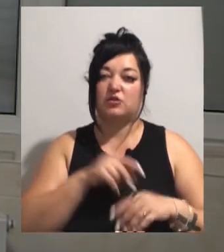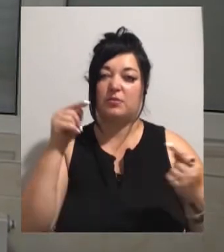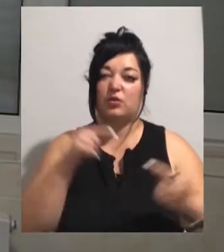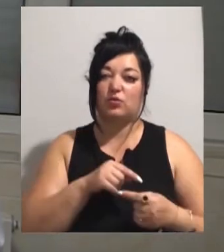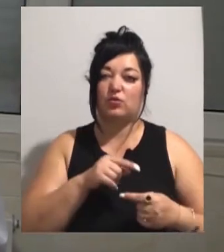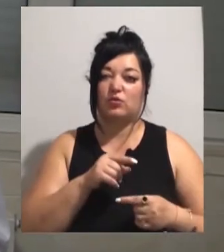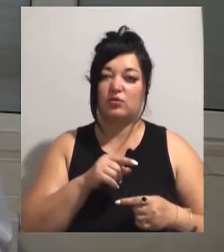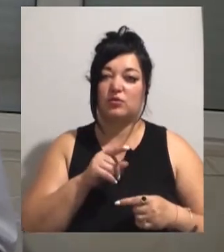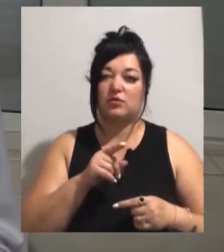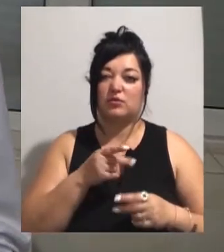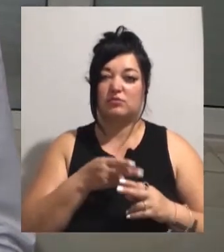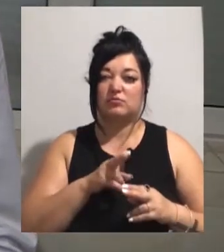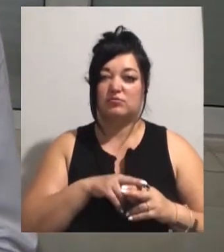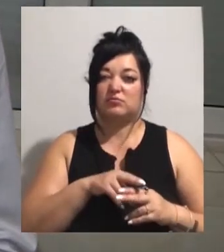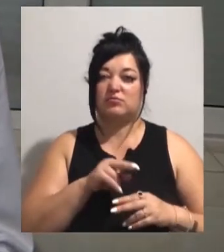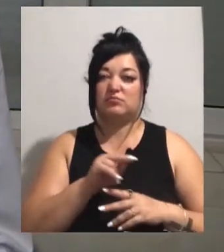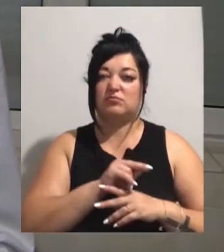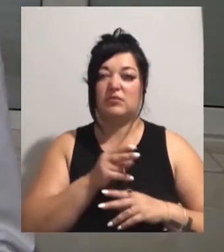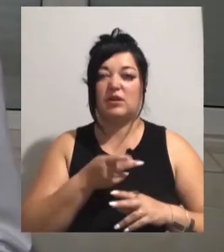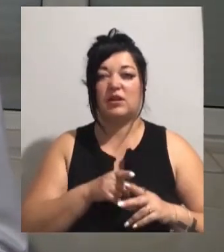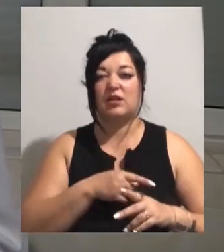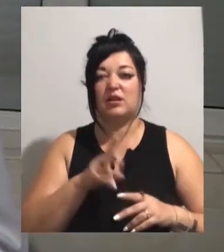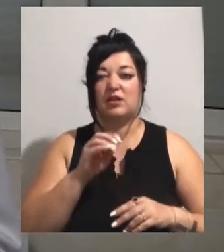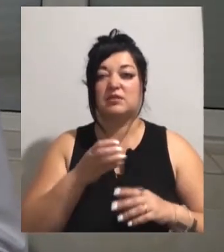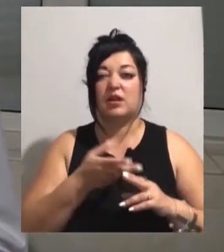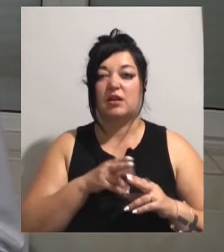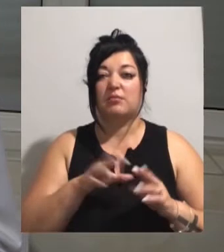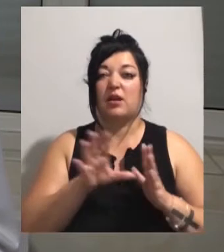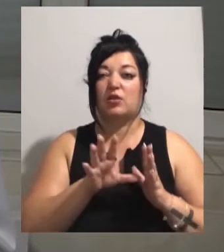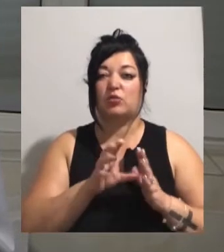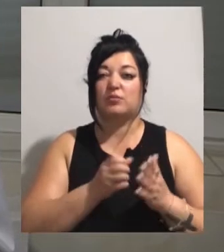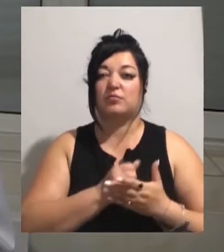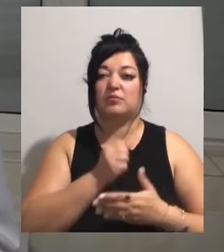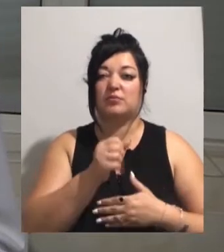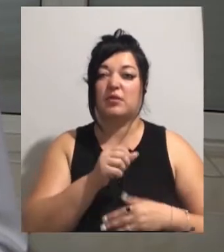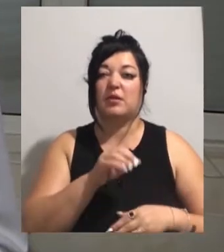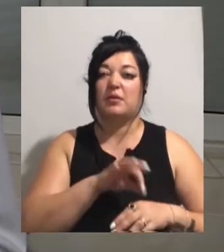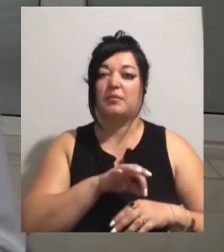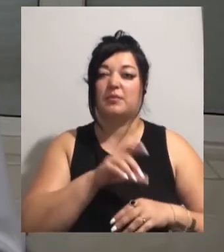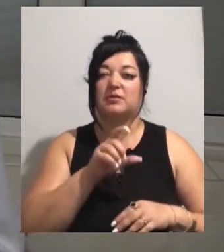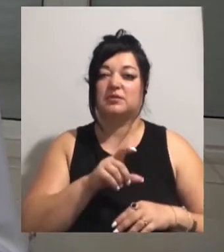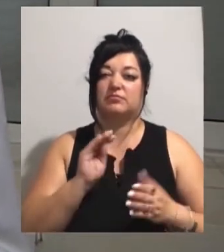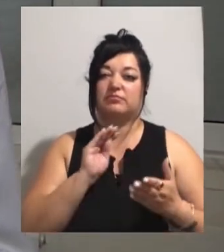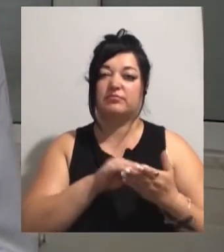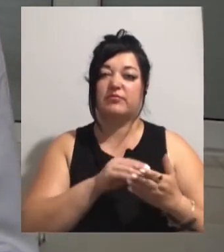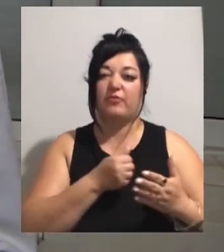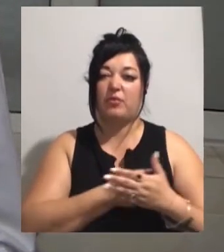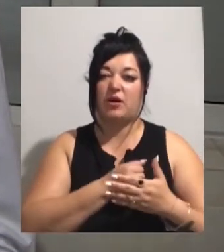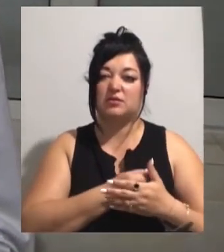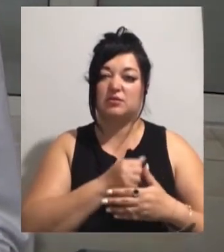категорію чи ні. З цим електронним направленням пацієнт вибивається в базі у врача паліативної допомоги.